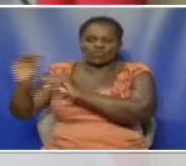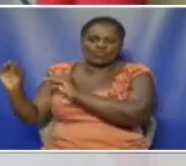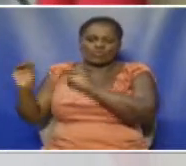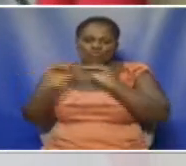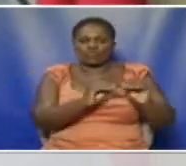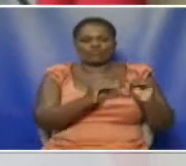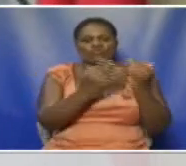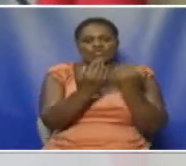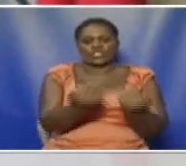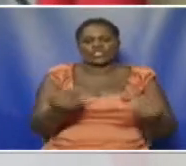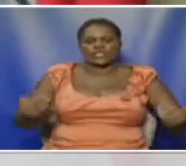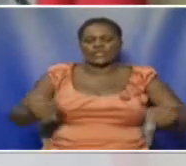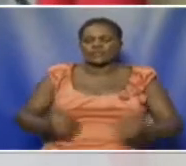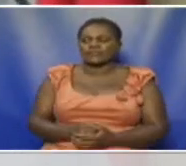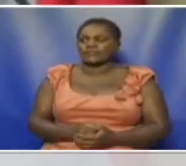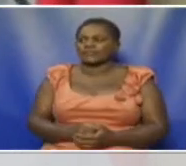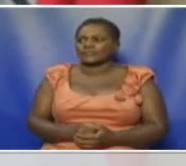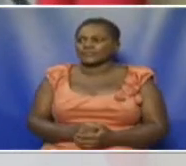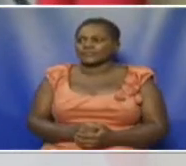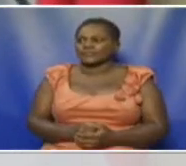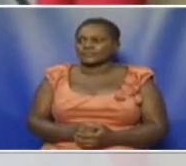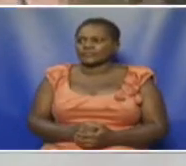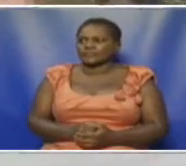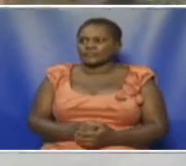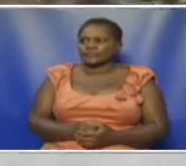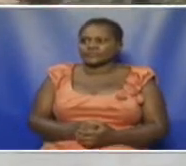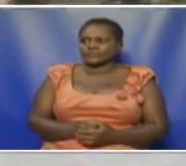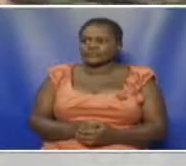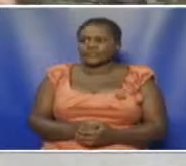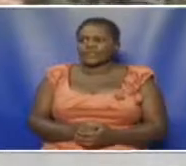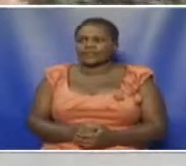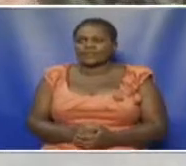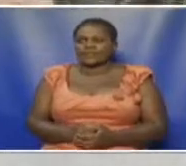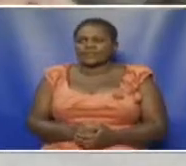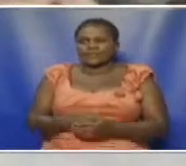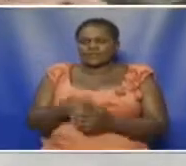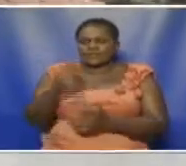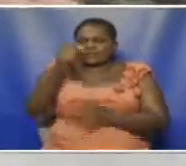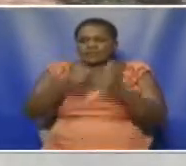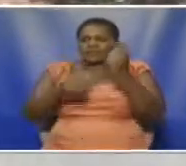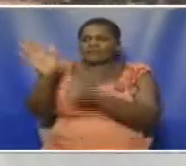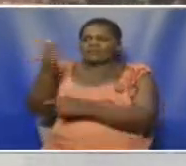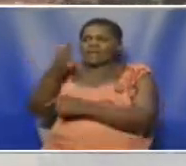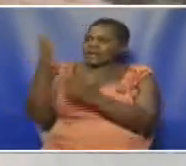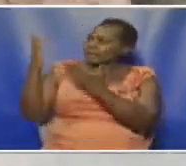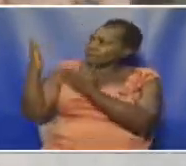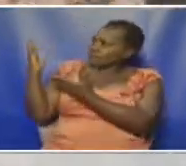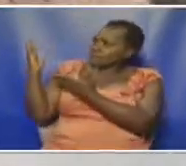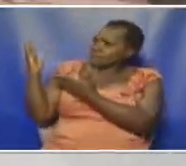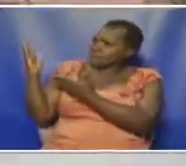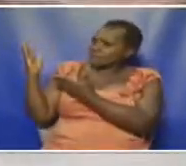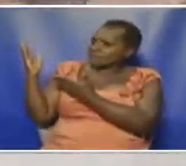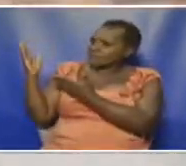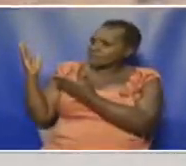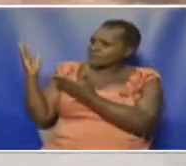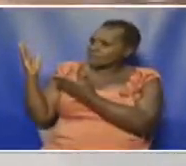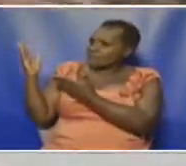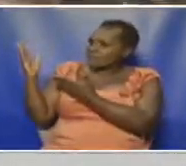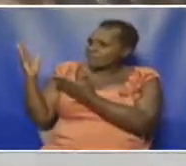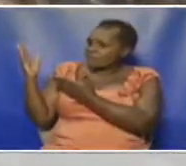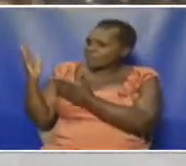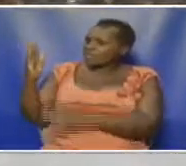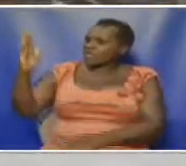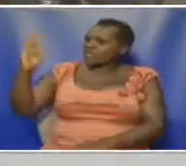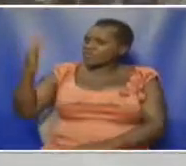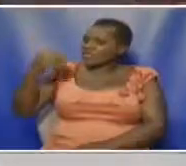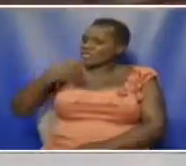wenzangu Na tuchukwe hatua Za haraka Hata bendera ya taifa Inayopepea angani Sio hakikisho ya uhuru